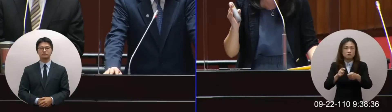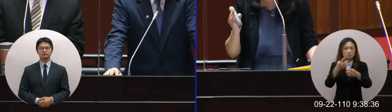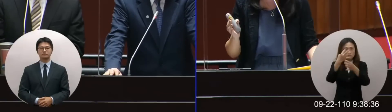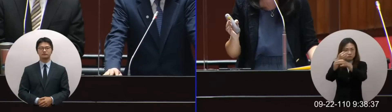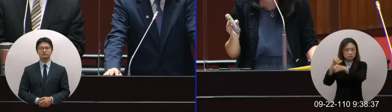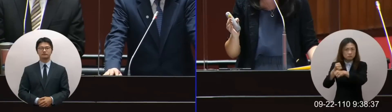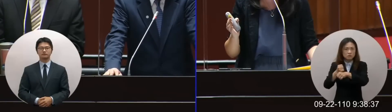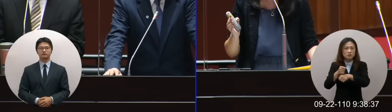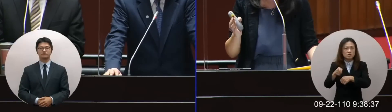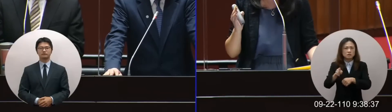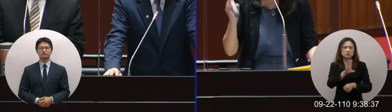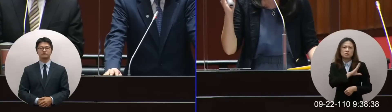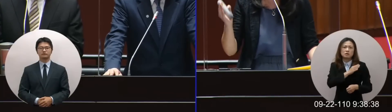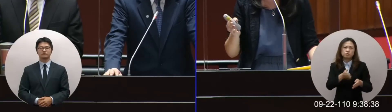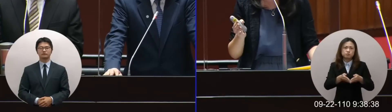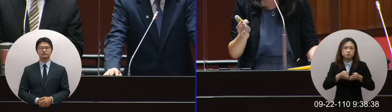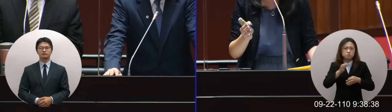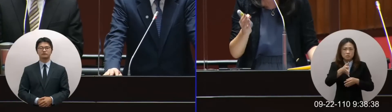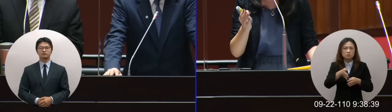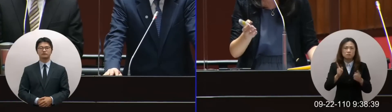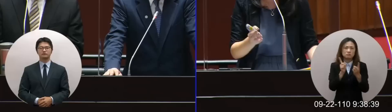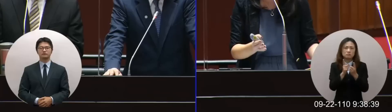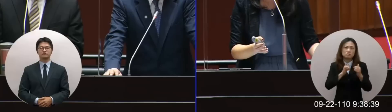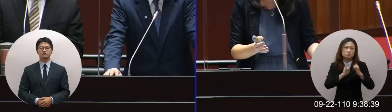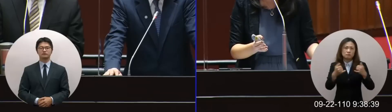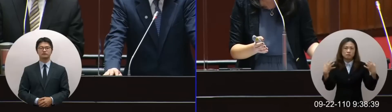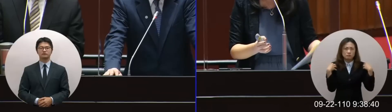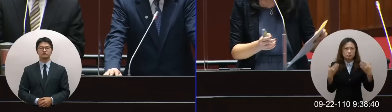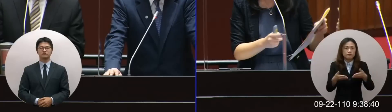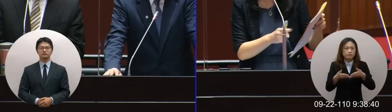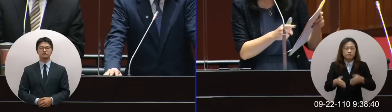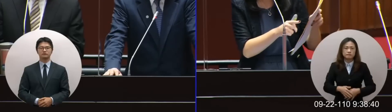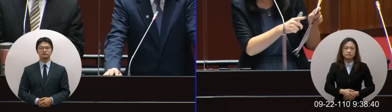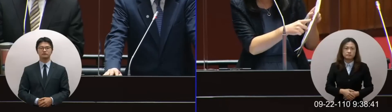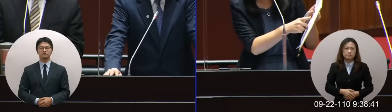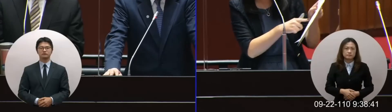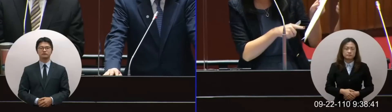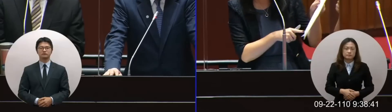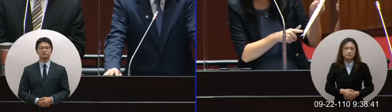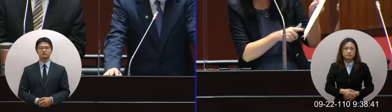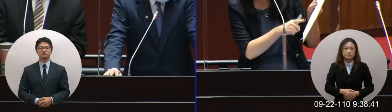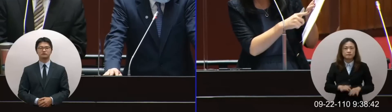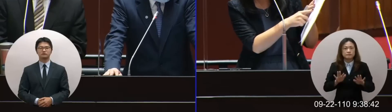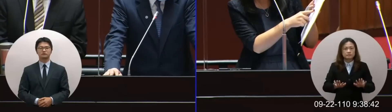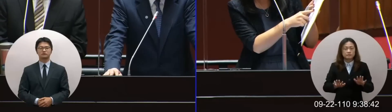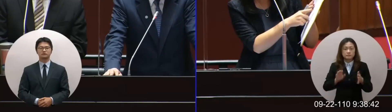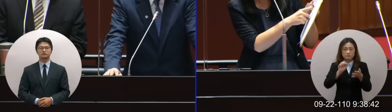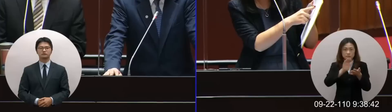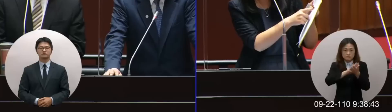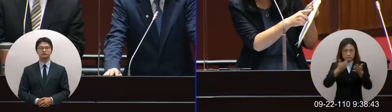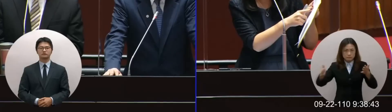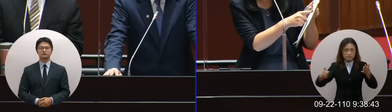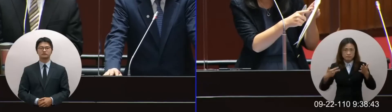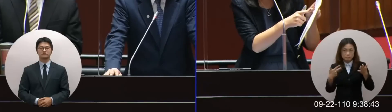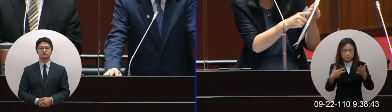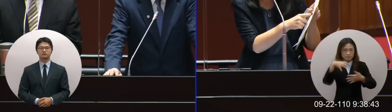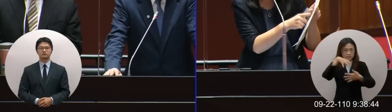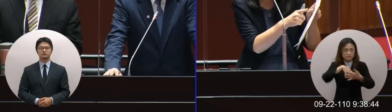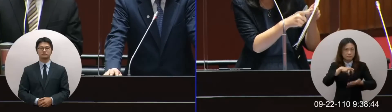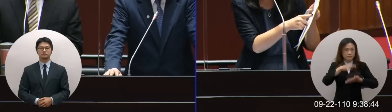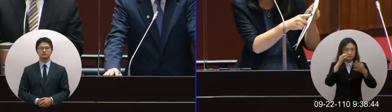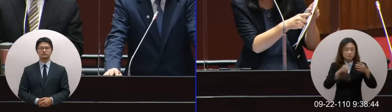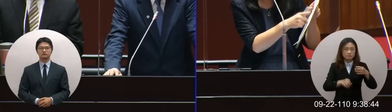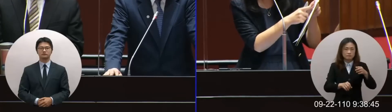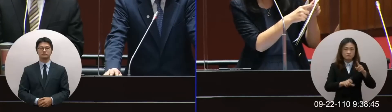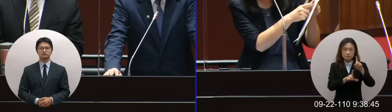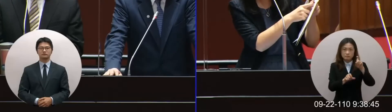眾負責任的方式所以我只是想請教很簡單的問題就是像你們今天在報告的第七頁講到說十月底達到七